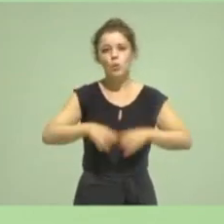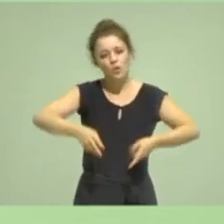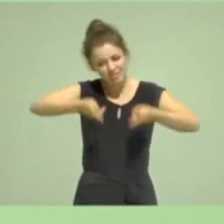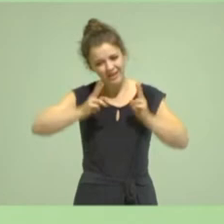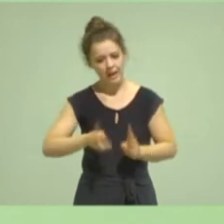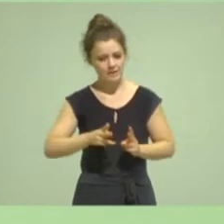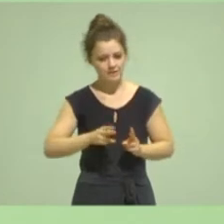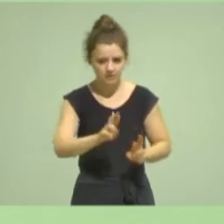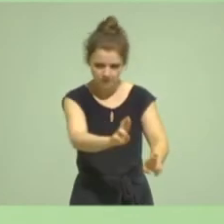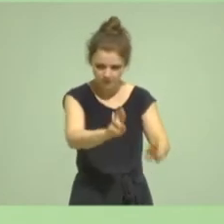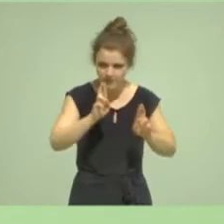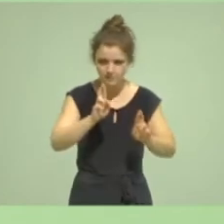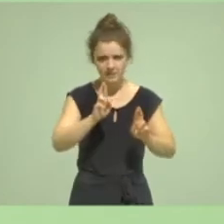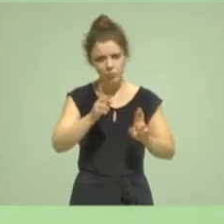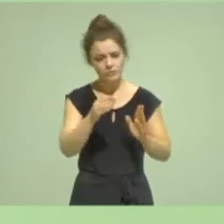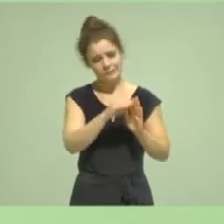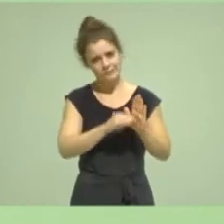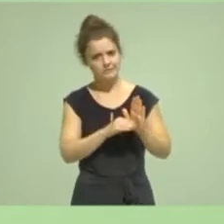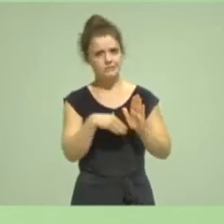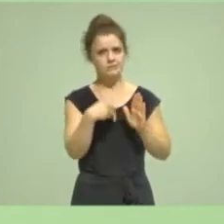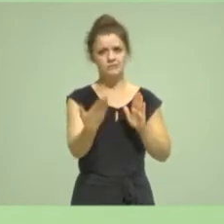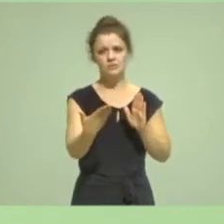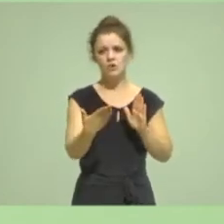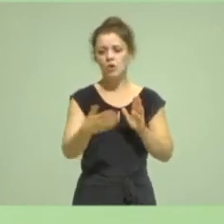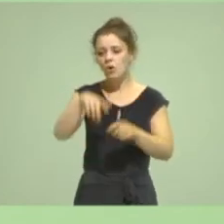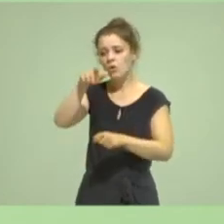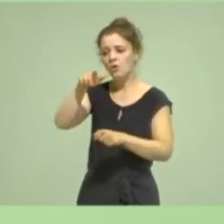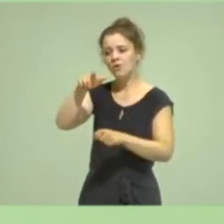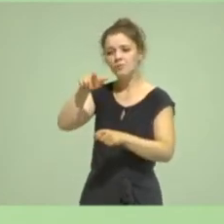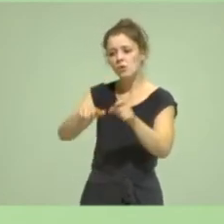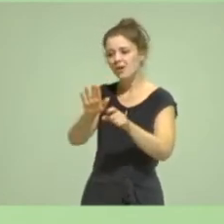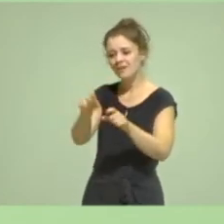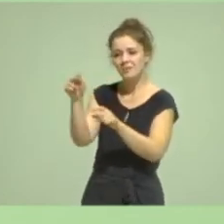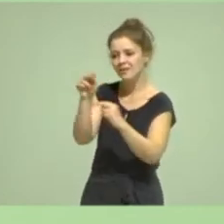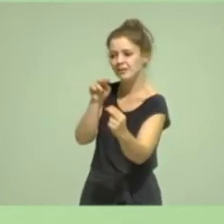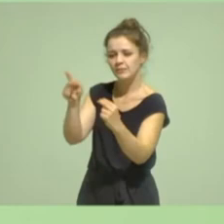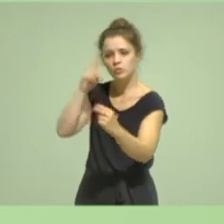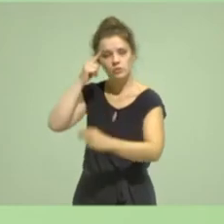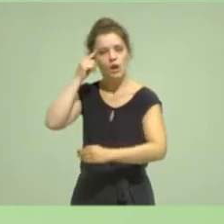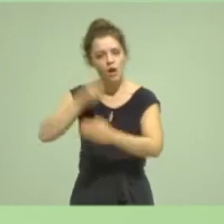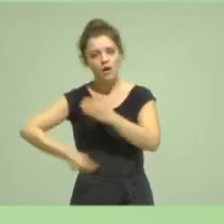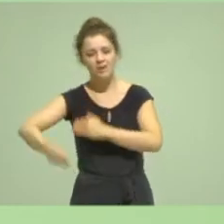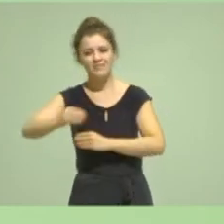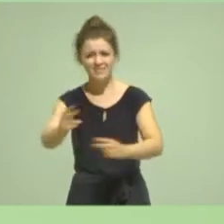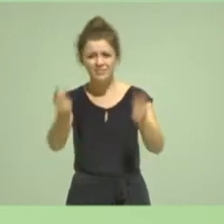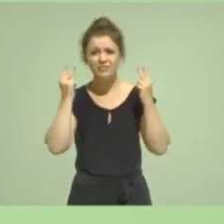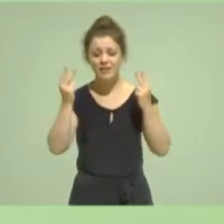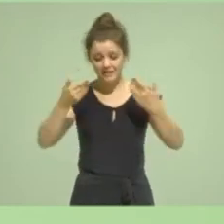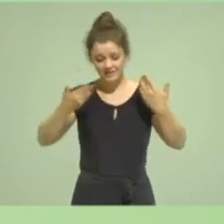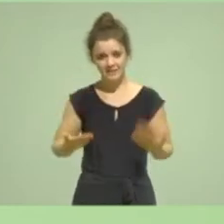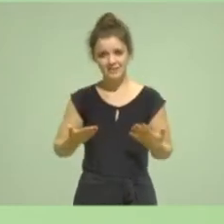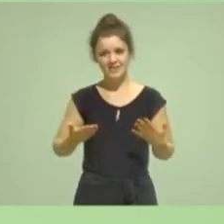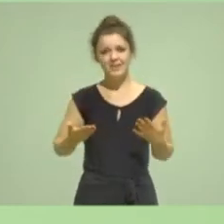dass sie in einem starken Bürgerrechtsaspekt beleuchtet werden muss. Darum geht es. Unsere Verfassung,